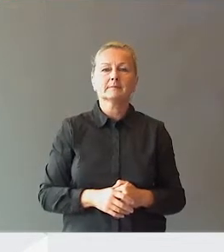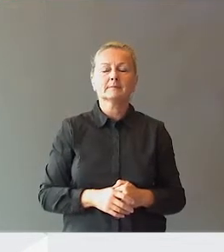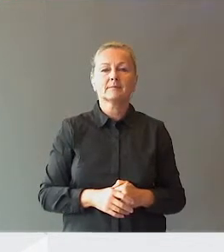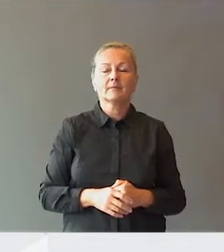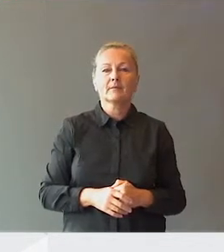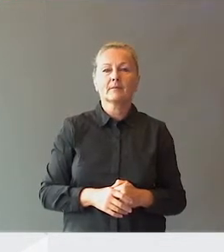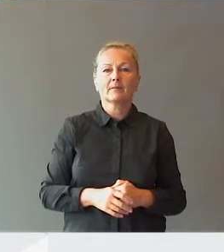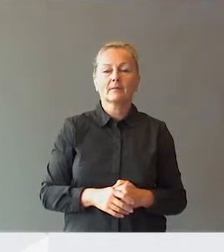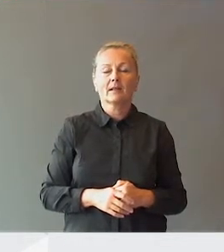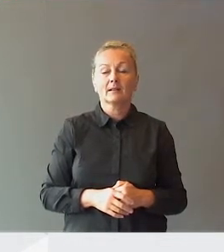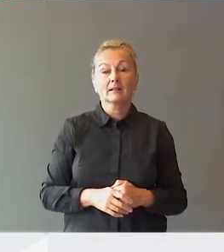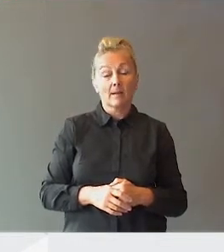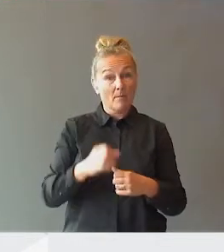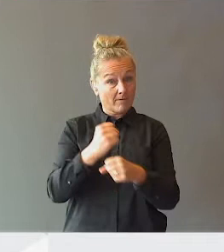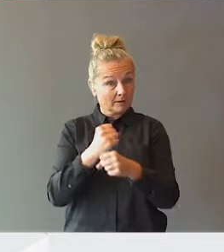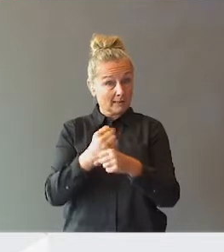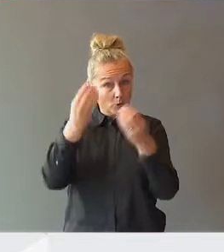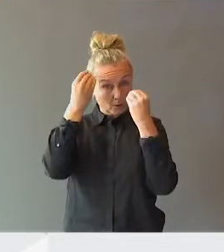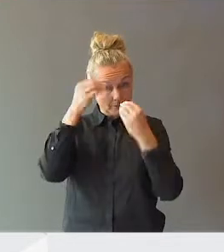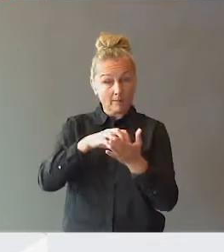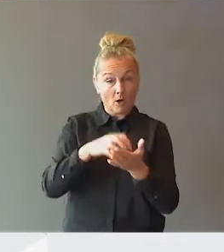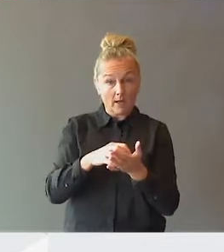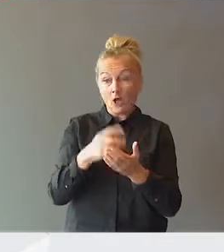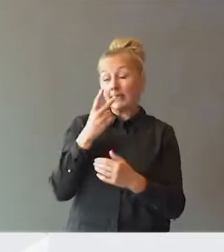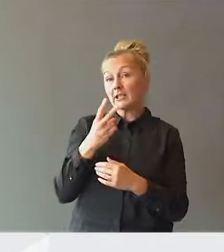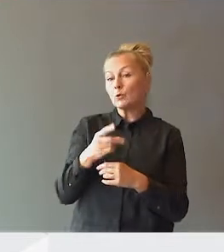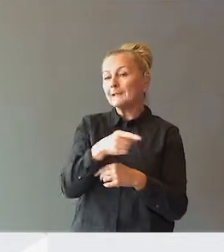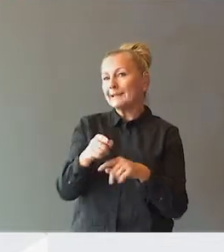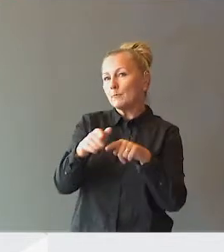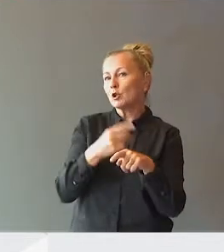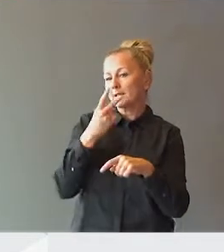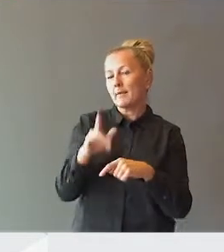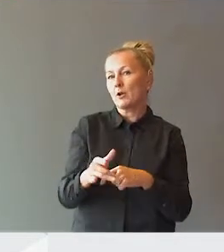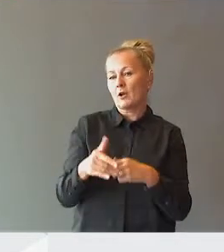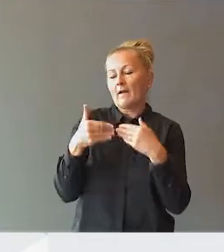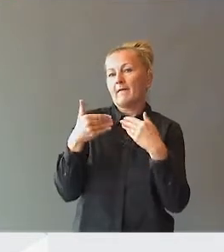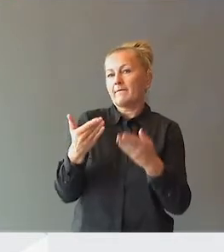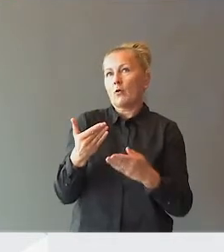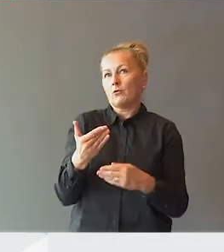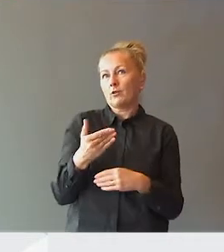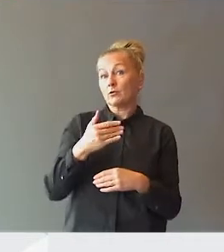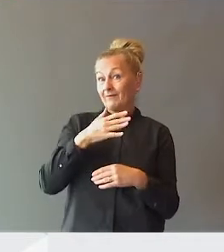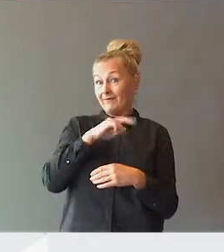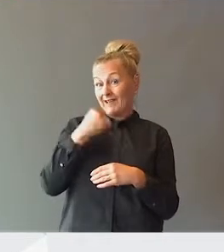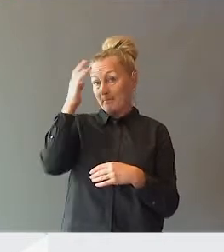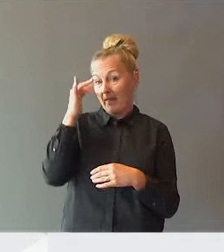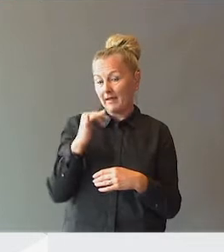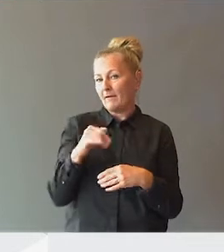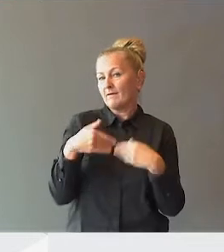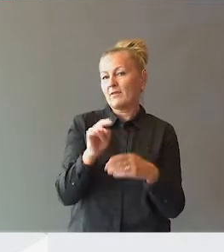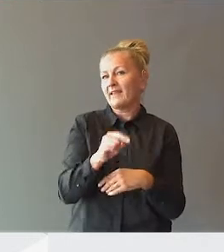Og det må jo faktisk kunnskapsdepartementet ta hensyn til når de begynner å se på det. Så de har jo ikke fått etter vårt syn det de har bedt om.